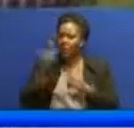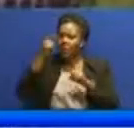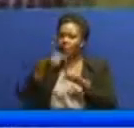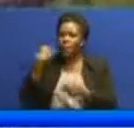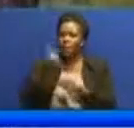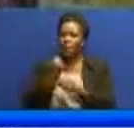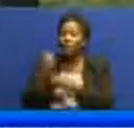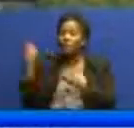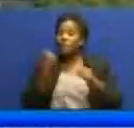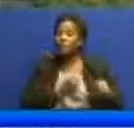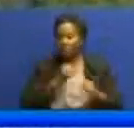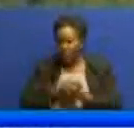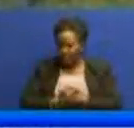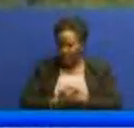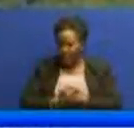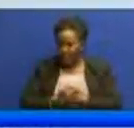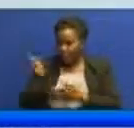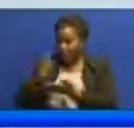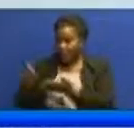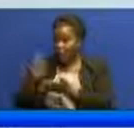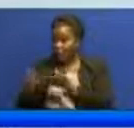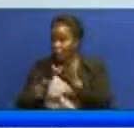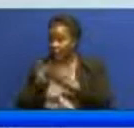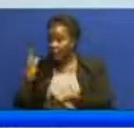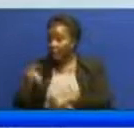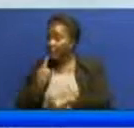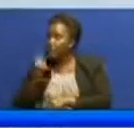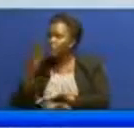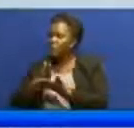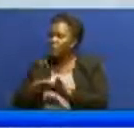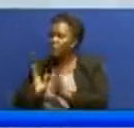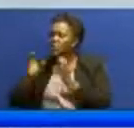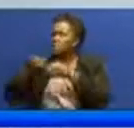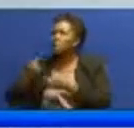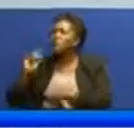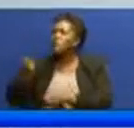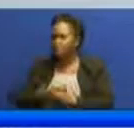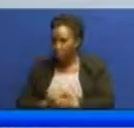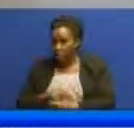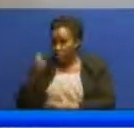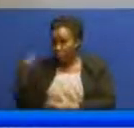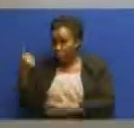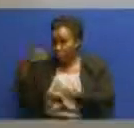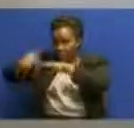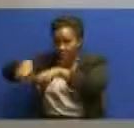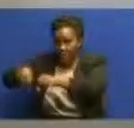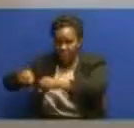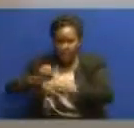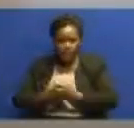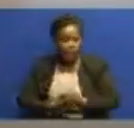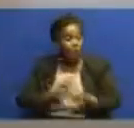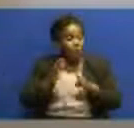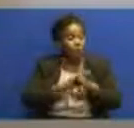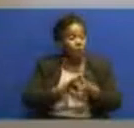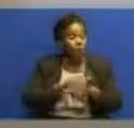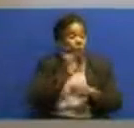afisa mtendaji wakata ya nyalokoba venansi kalodi anakili kwepo kwa kikundi hicho na tayali mmoja watu umiwa mekamatu kukusu swala laurinzi na